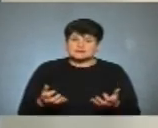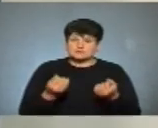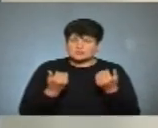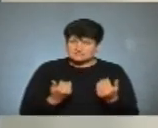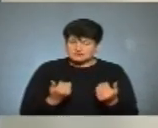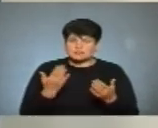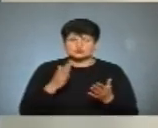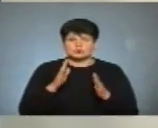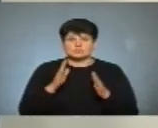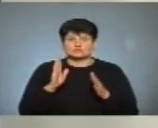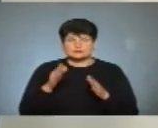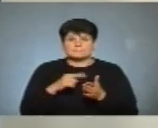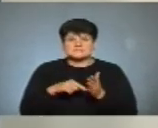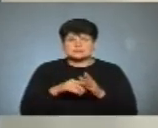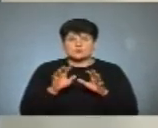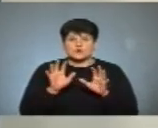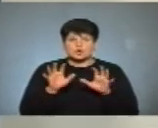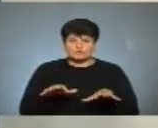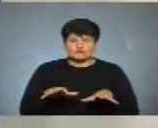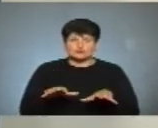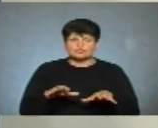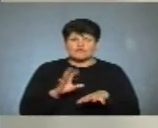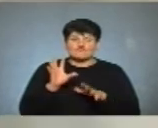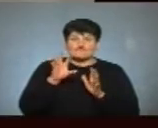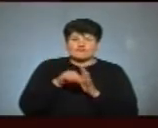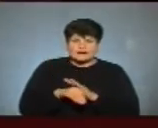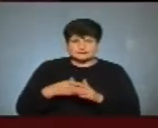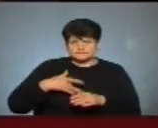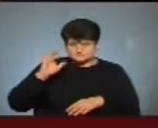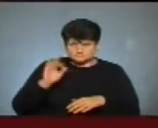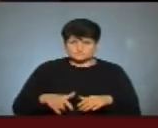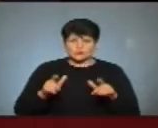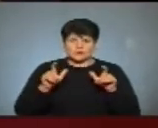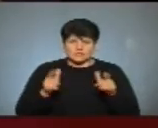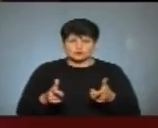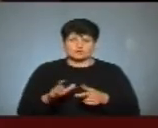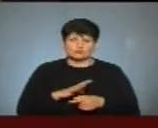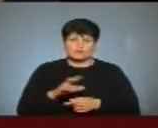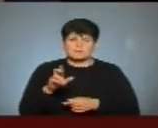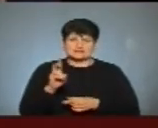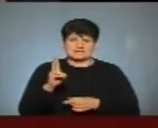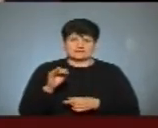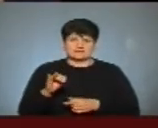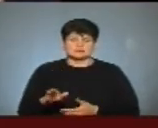якщо станете міським головою, введення суворішого карантину, такий, який був у березні та квітні?